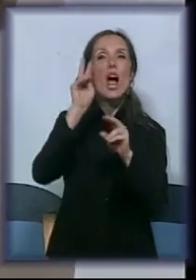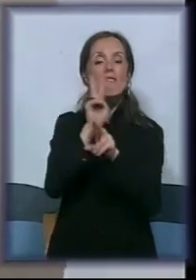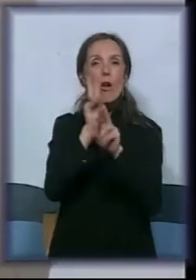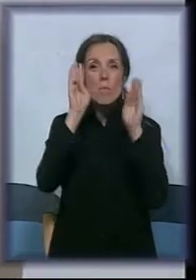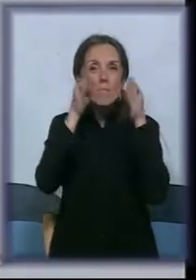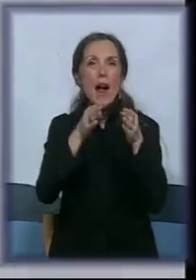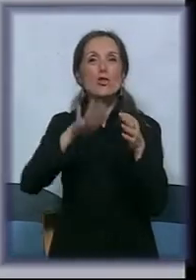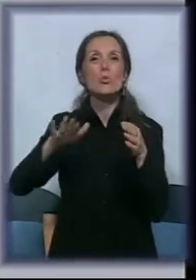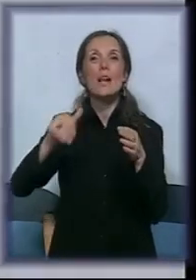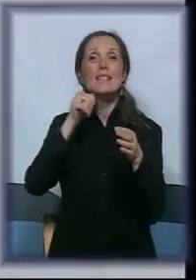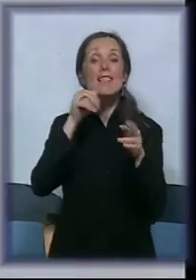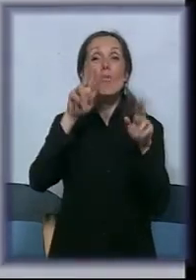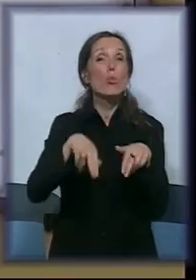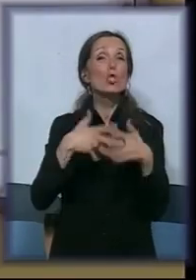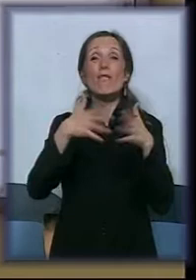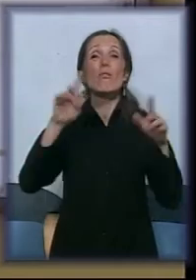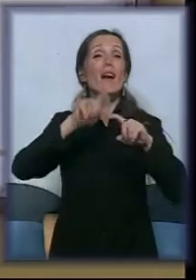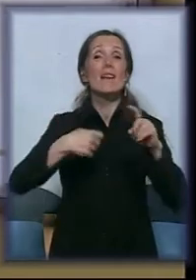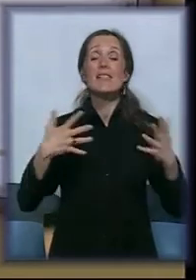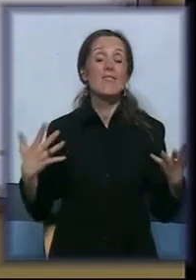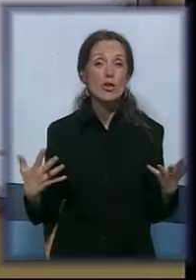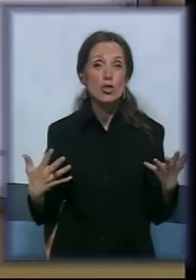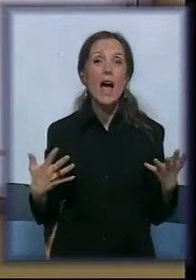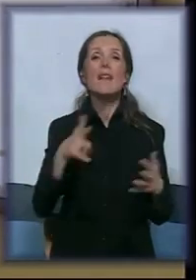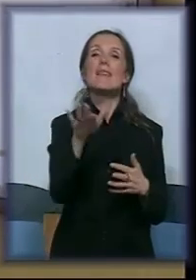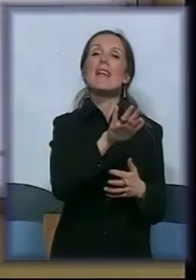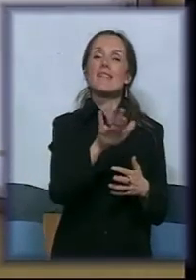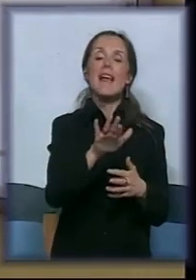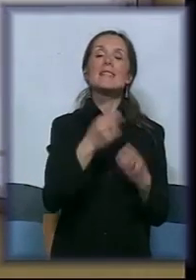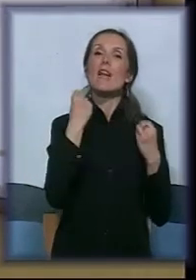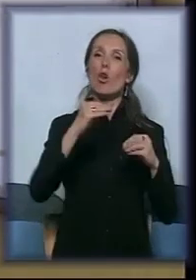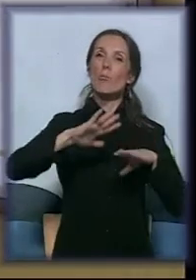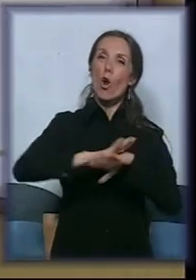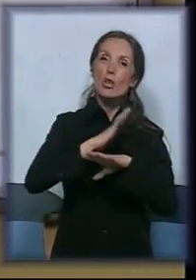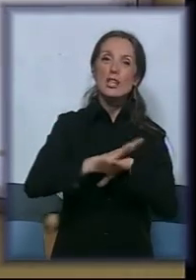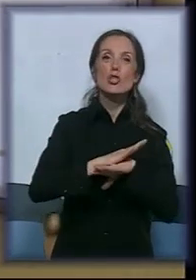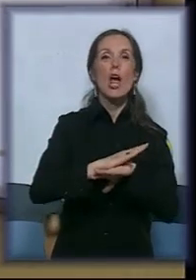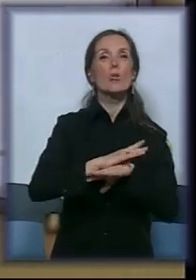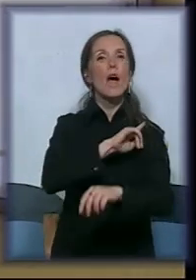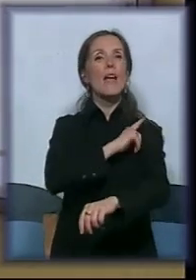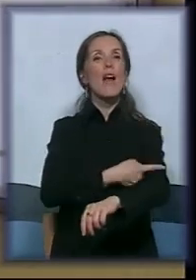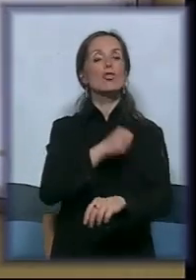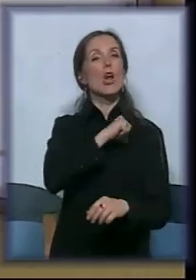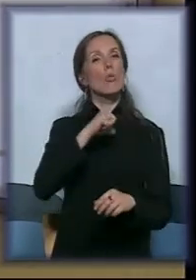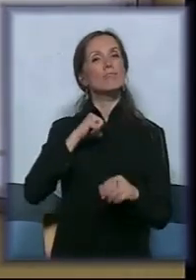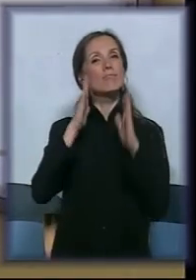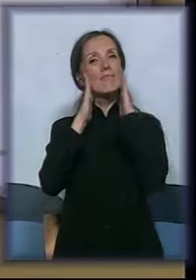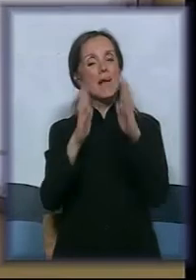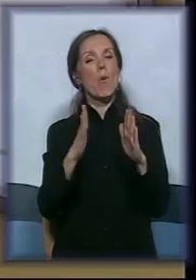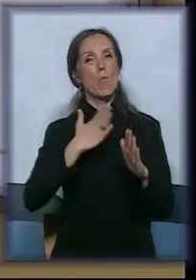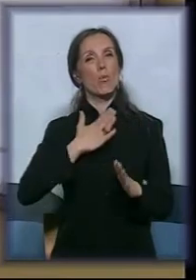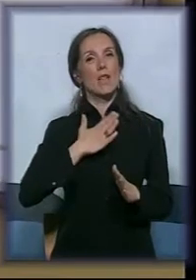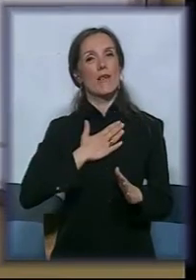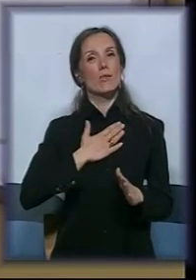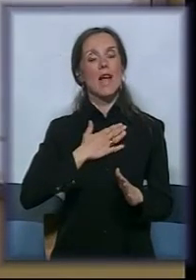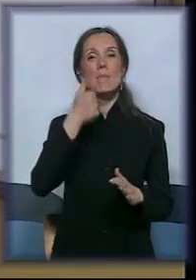omogućavaju veliku stvar da se deca dobro osjećaju, da jačaju samo pouzdanje i ono što mogu zajedno sa njima